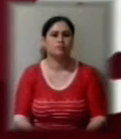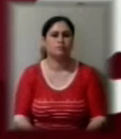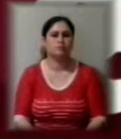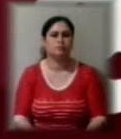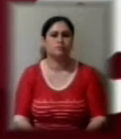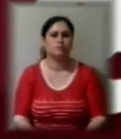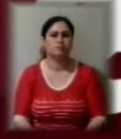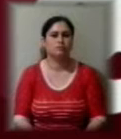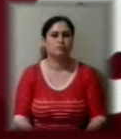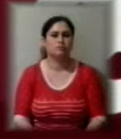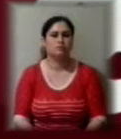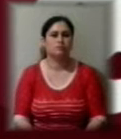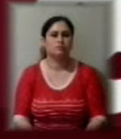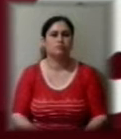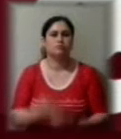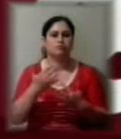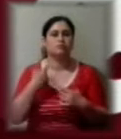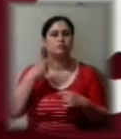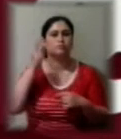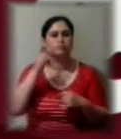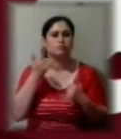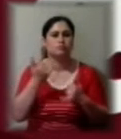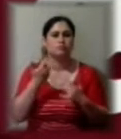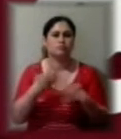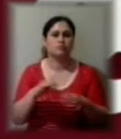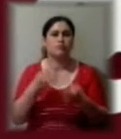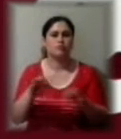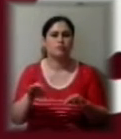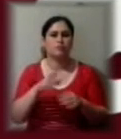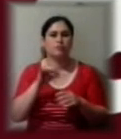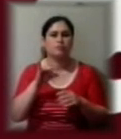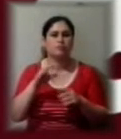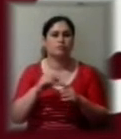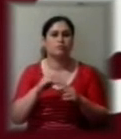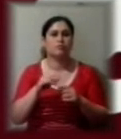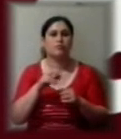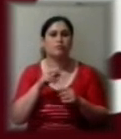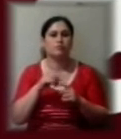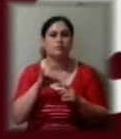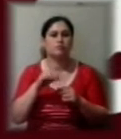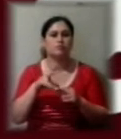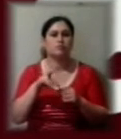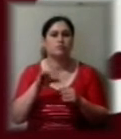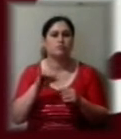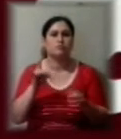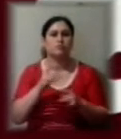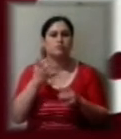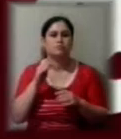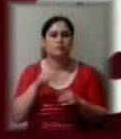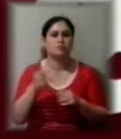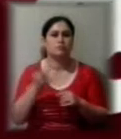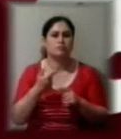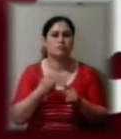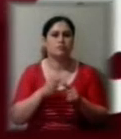Оскільки мені відомо, сьогодні вже відпустили підозрювального Кашнікова, за нього нанесли заставу в розмірі 500 тисяч гривень. Це